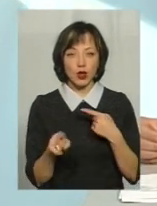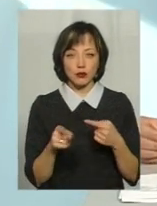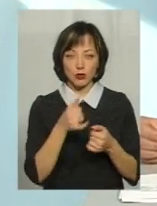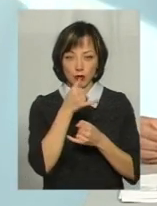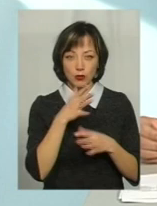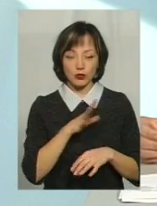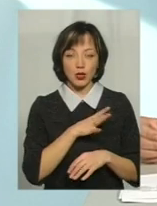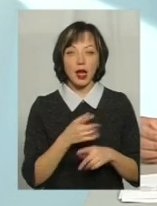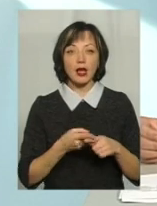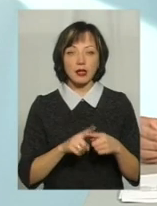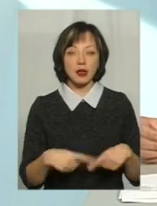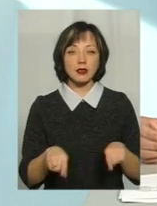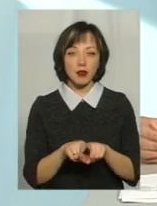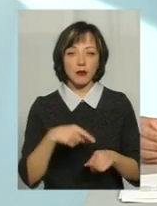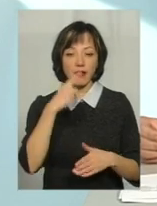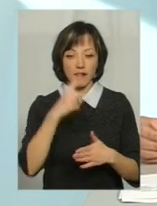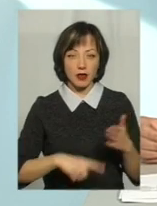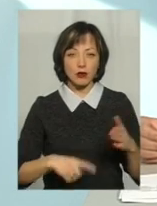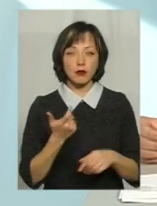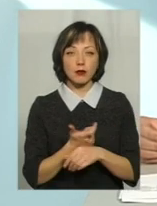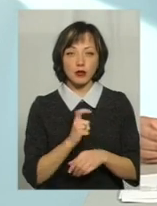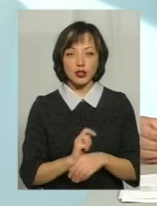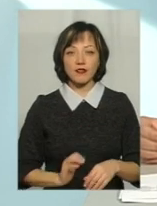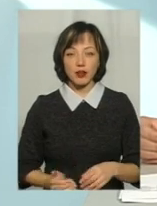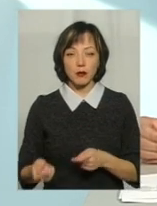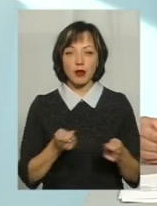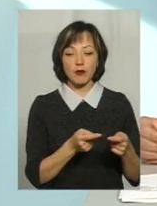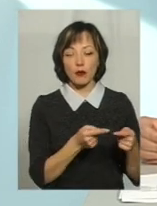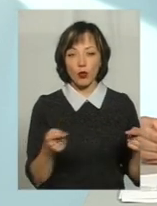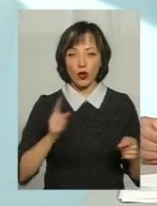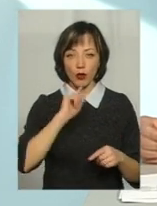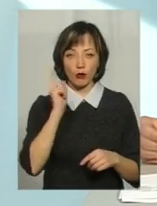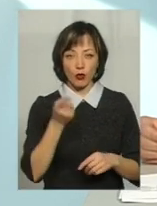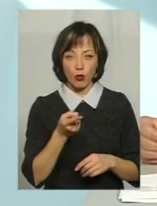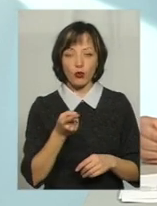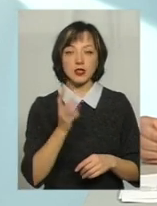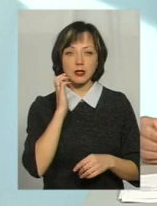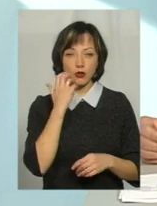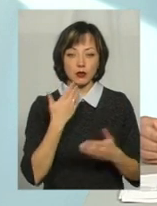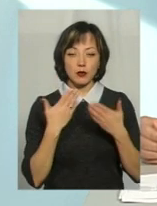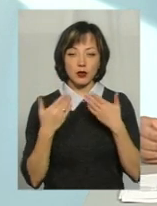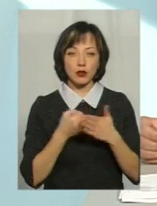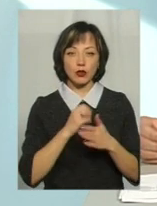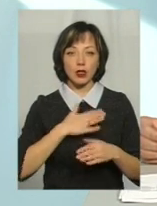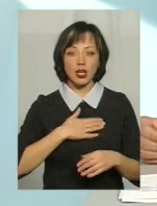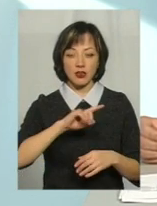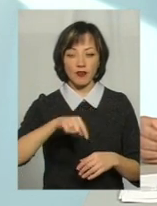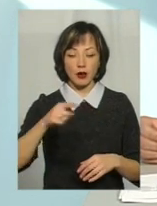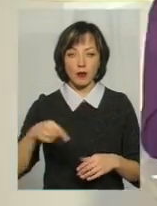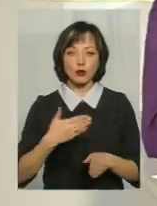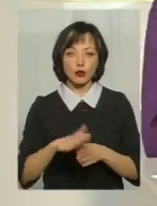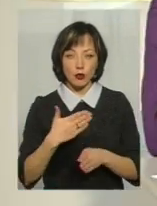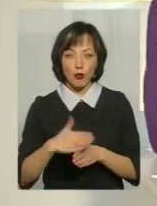не буде. Так само я вірю в те, що більшість перевізників протягом року серйозно поставиться до наших вимог. Тобто